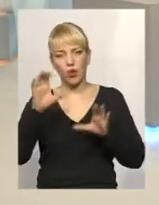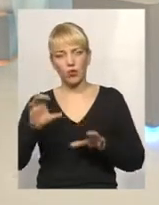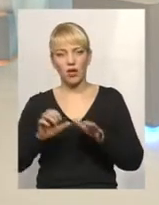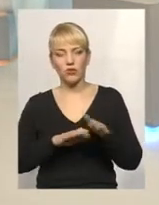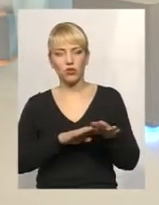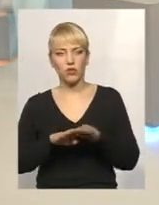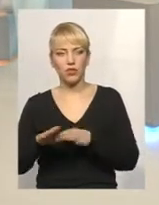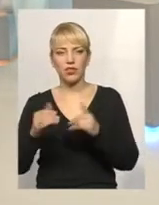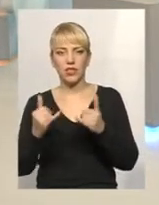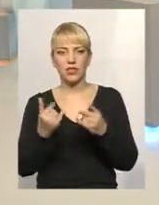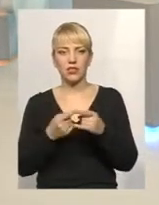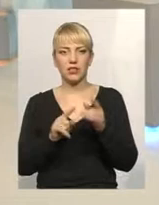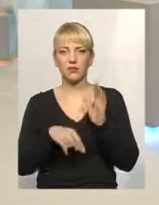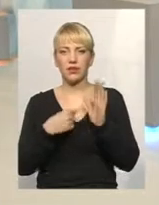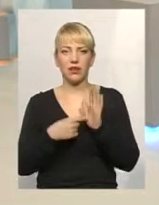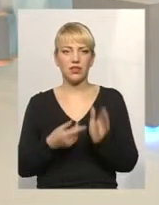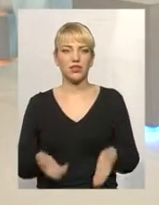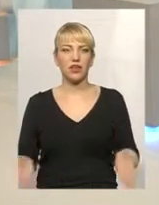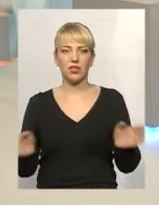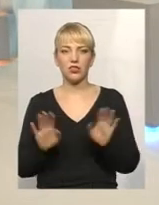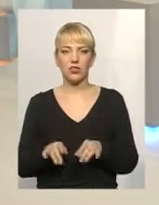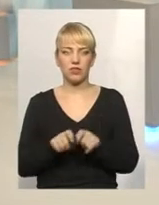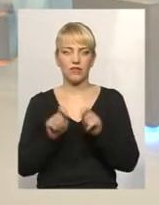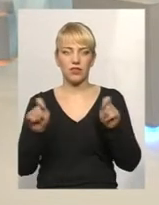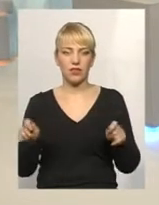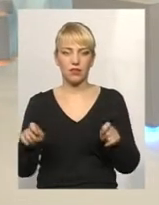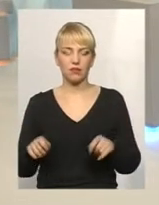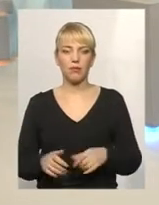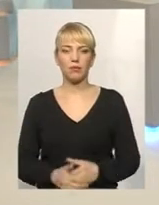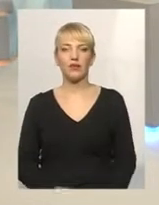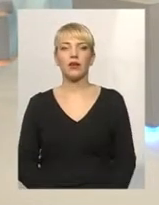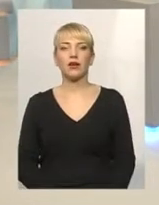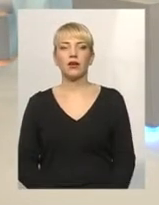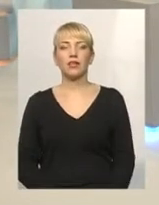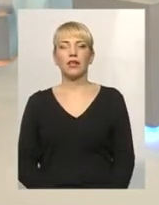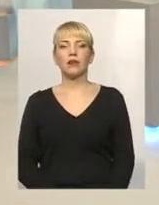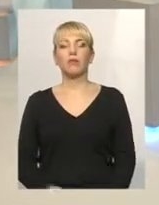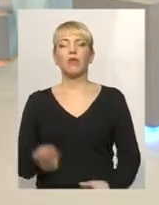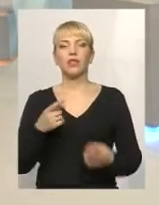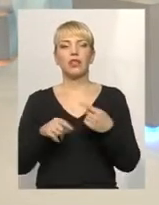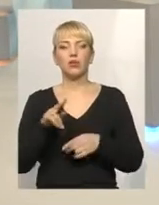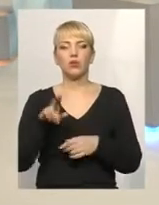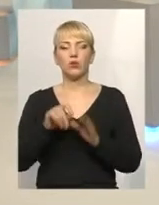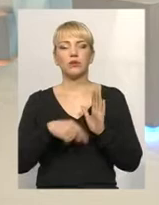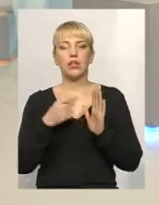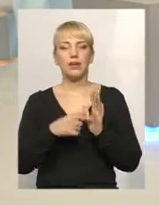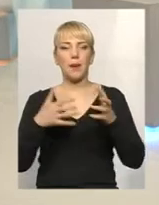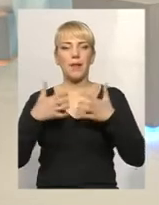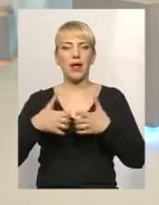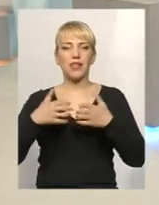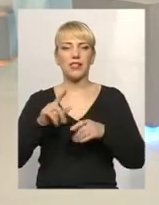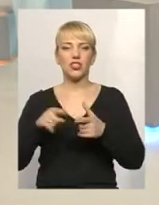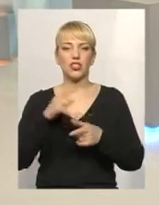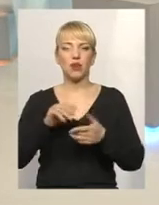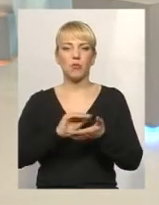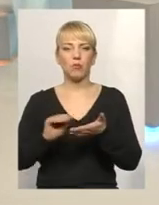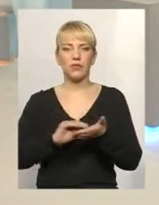Наразі ці питання залишаються відкритими. Власне, повертаючись до питання механізму. Чи прописав